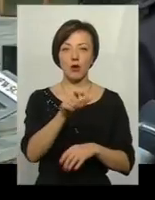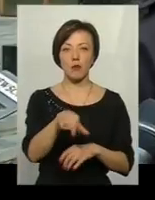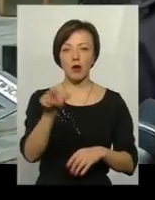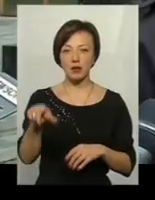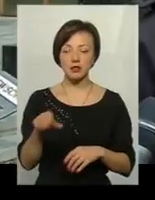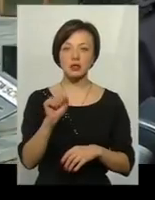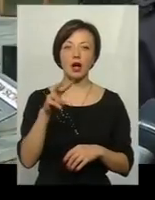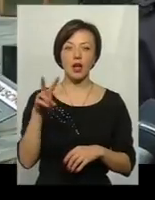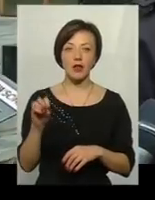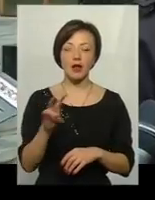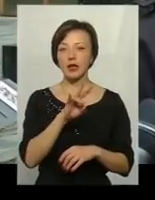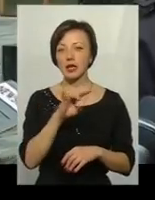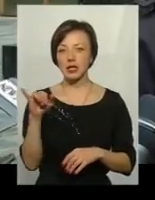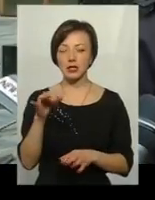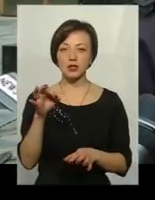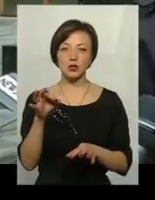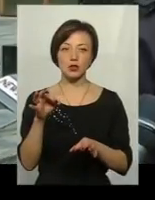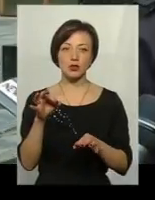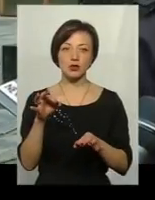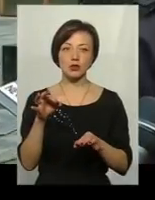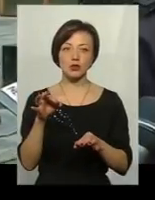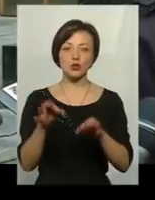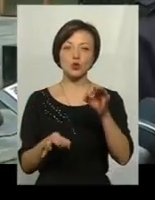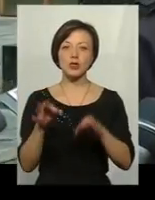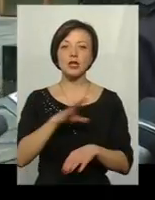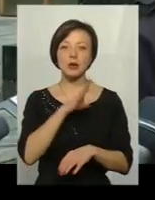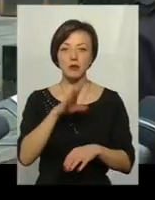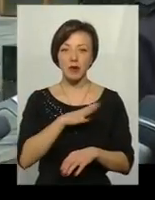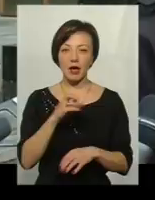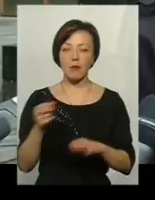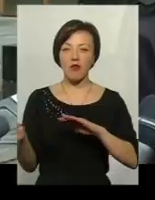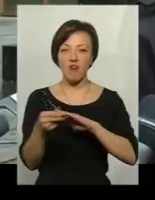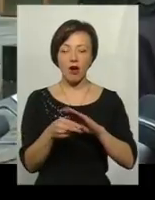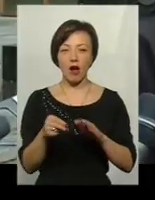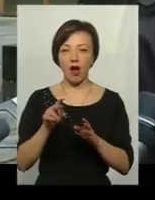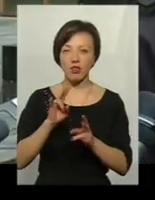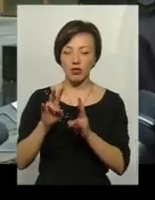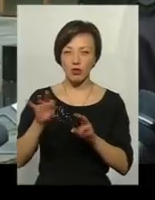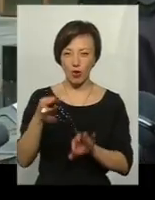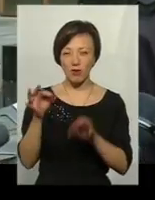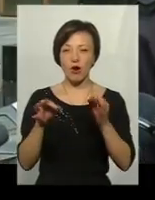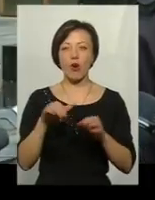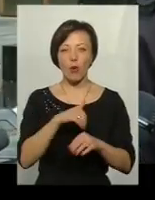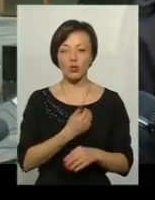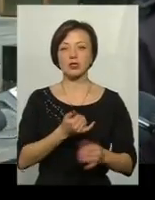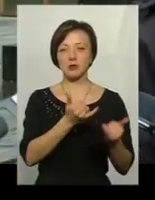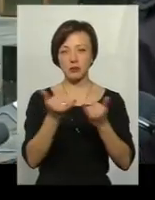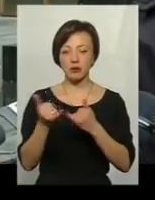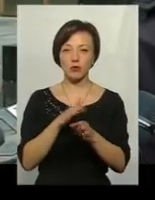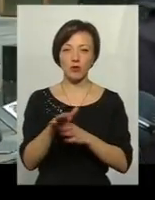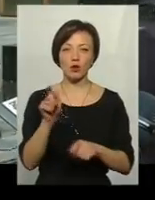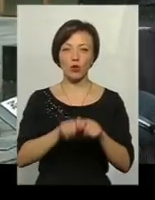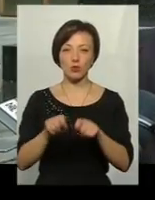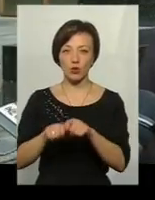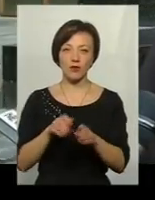але ні судімих, ні провокаторів, а тих, хто реально хоче допомогти державі забезпечити повний контроль над